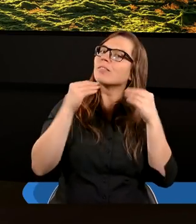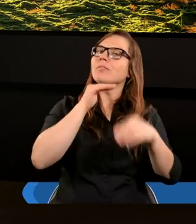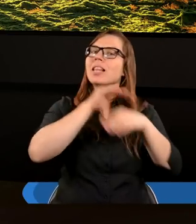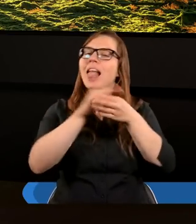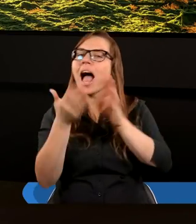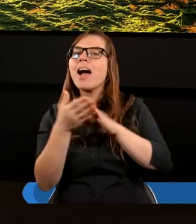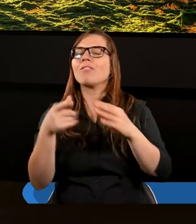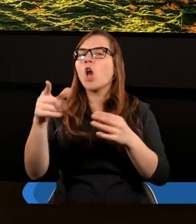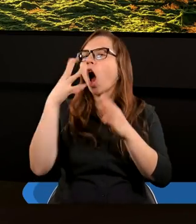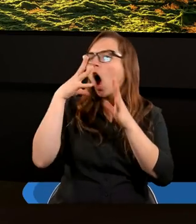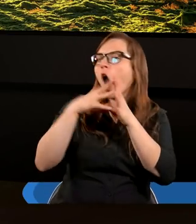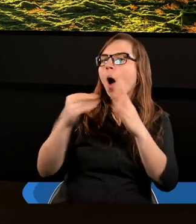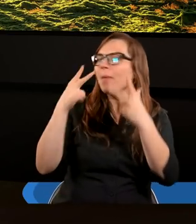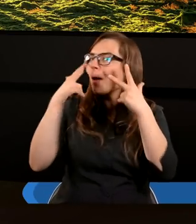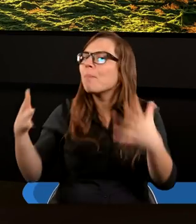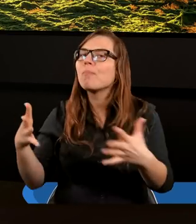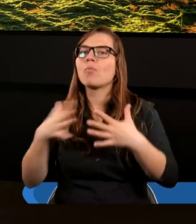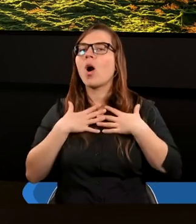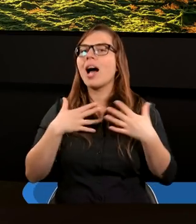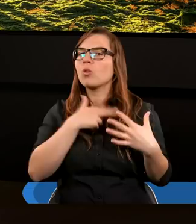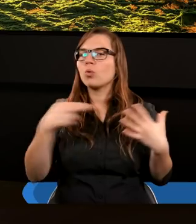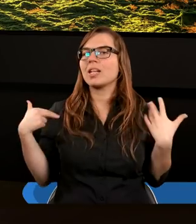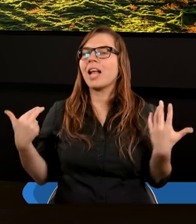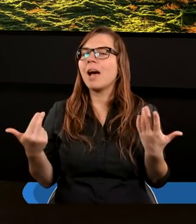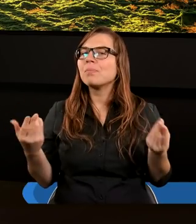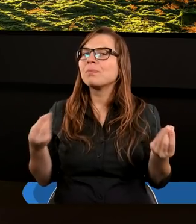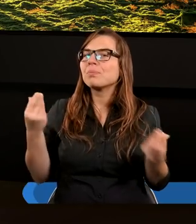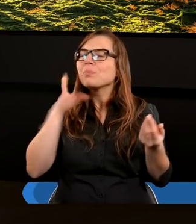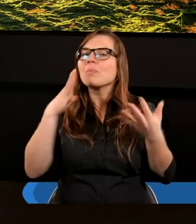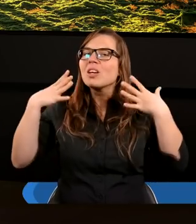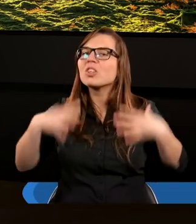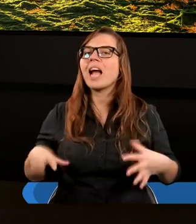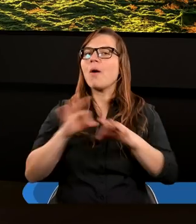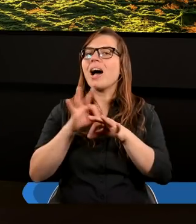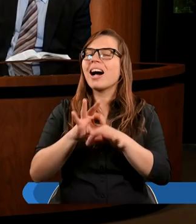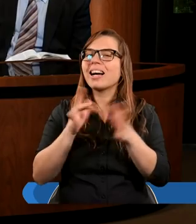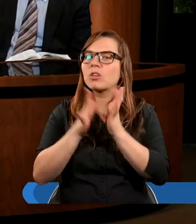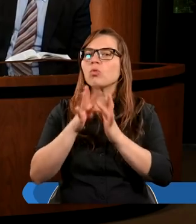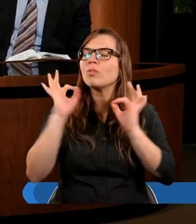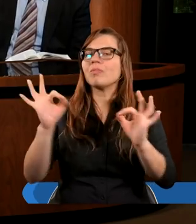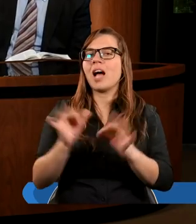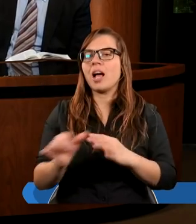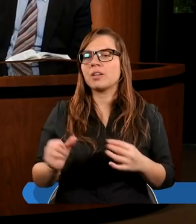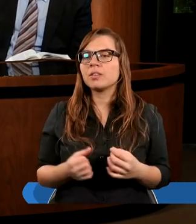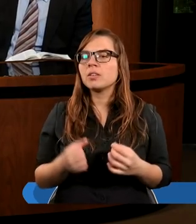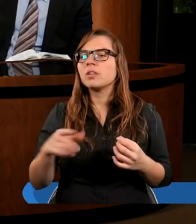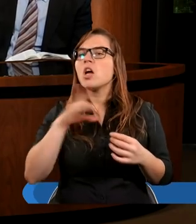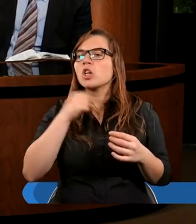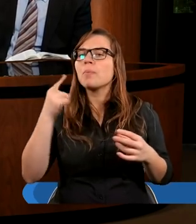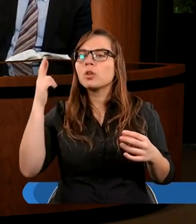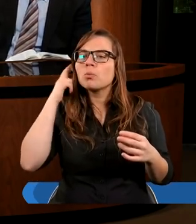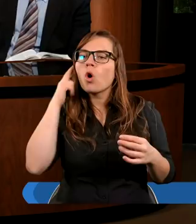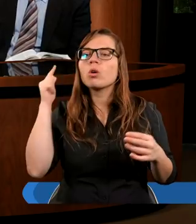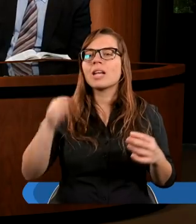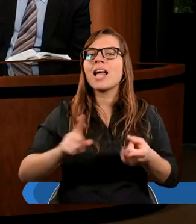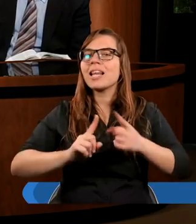uczy ten obraz Kościoła w postaci ciała chrystusowego. Też jest ważne, żebyśmy rozumieli